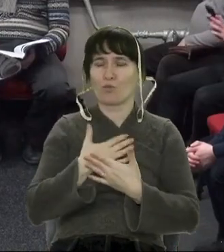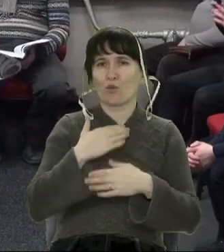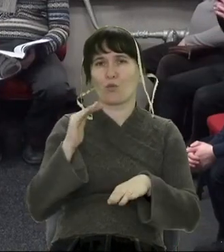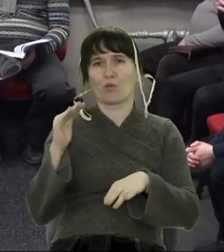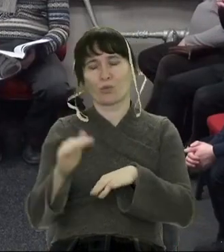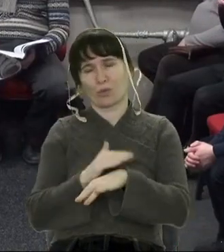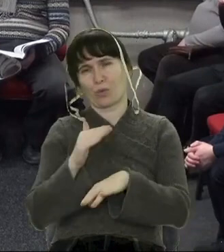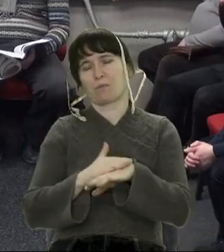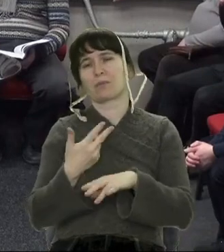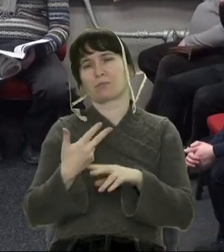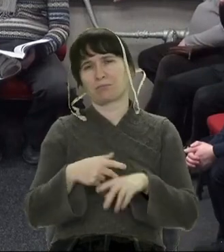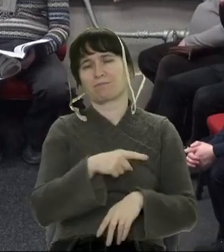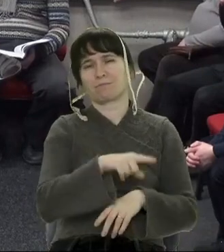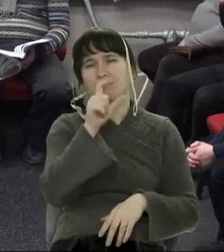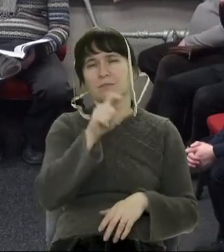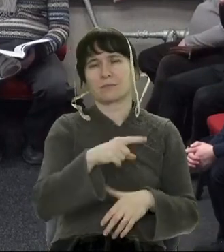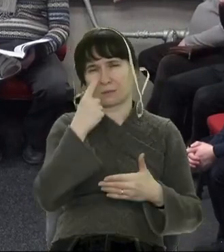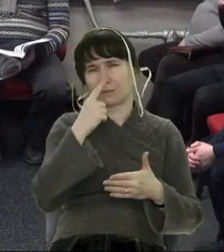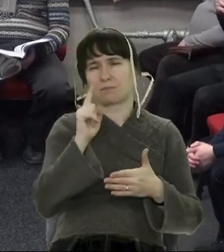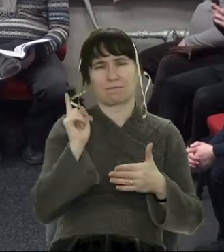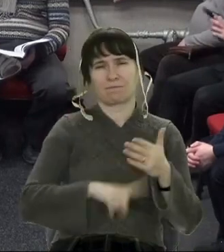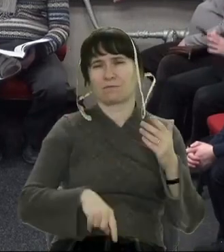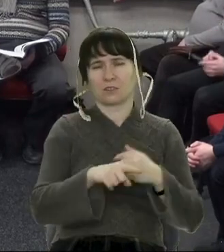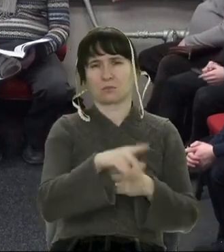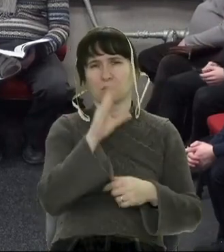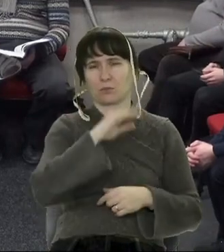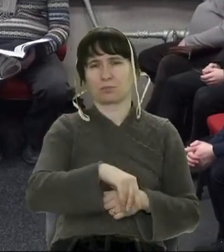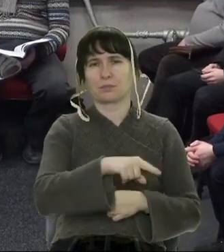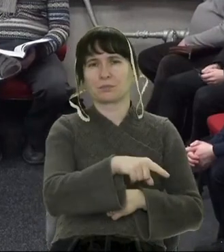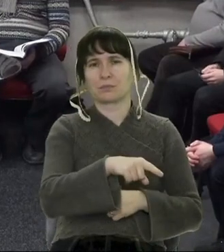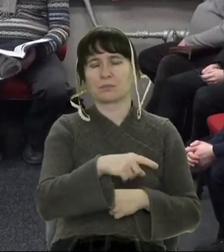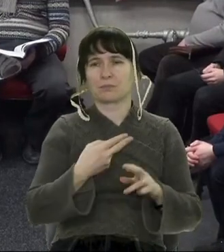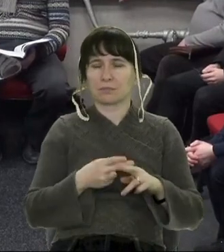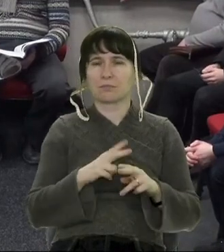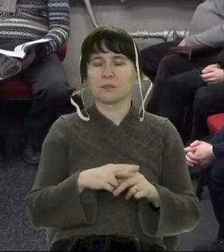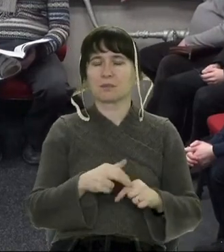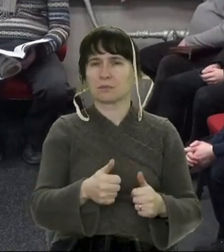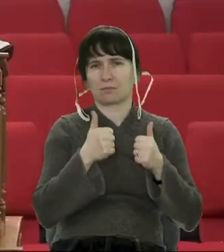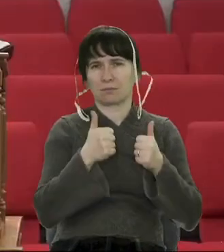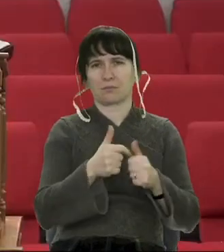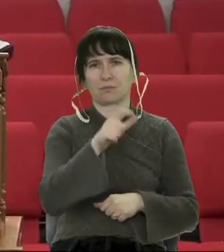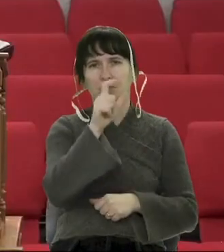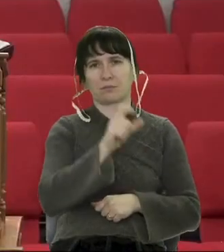Але саме надійні ті люди, які взаємодіють з людьми,